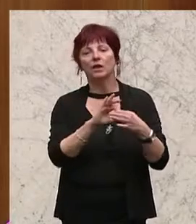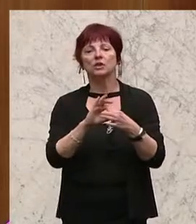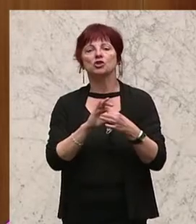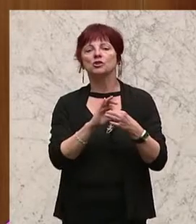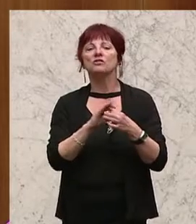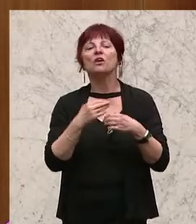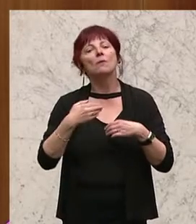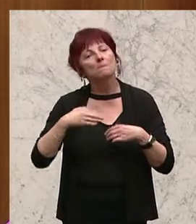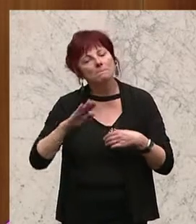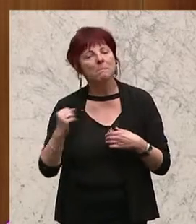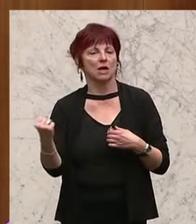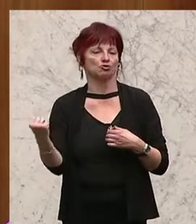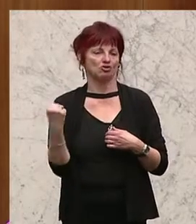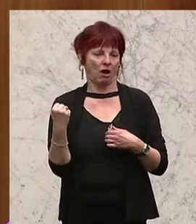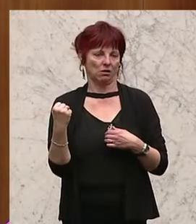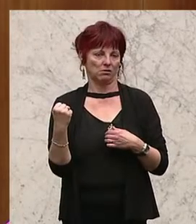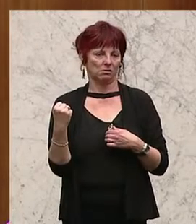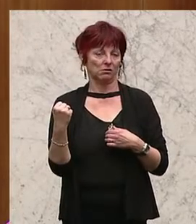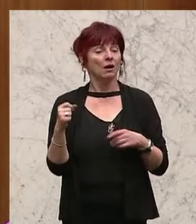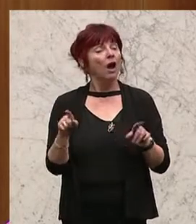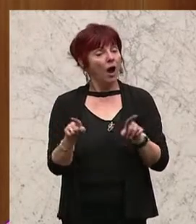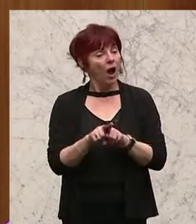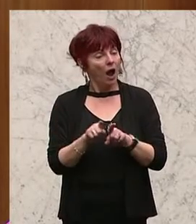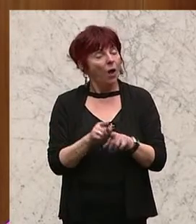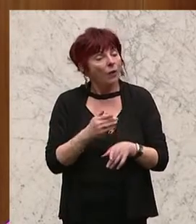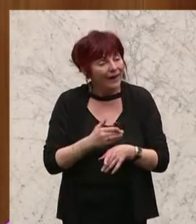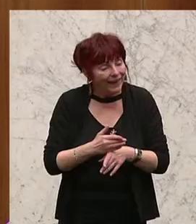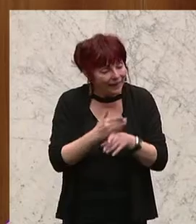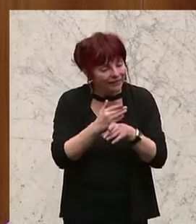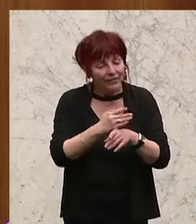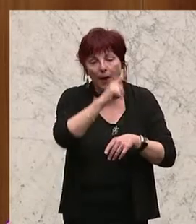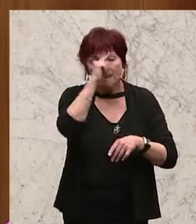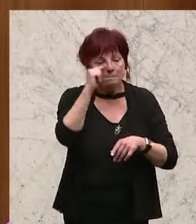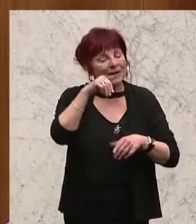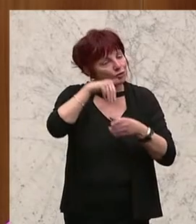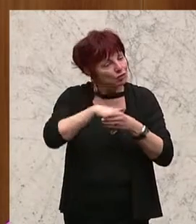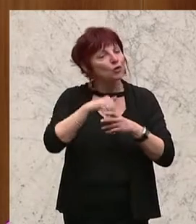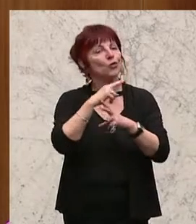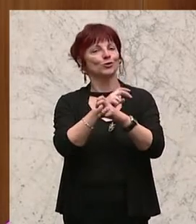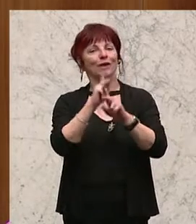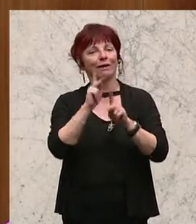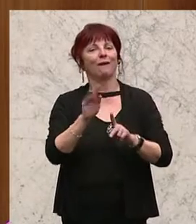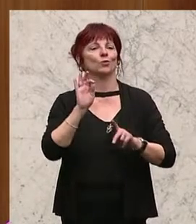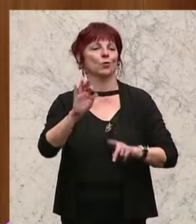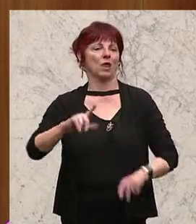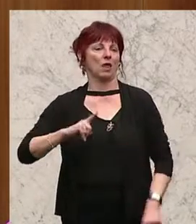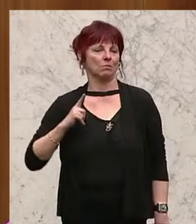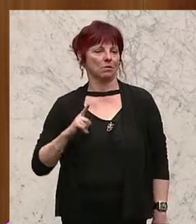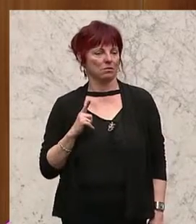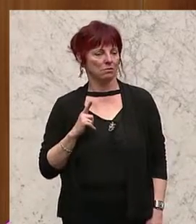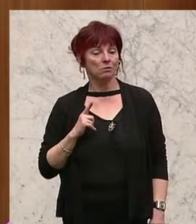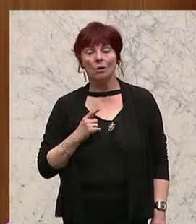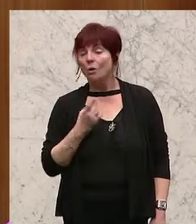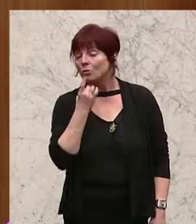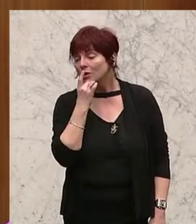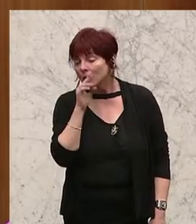stärken wir aber auch, dass Menschen in diesem Land gut leben können. Und wir schauen ganz genau